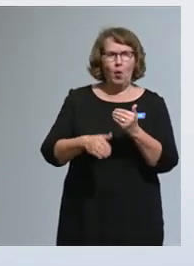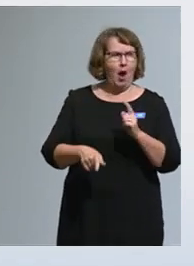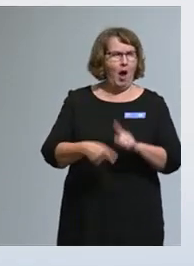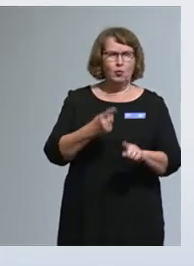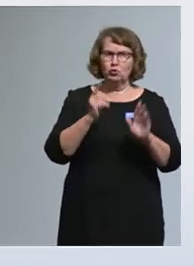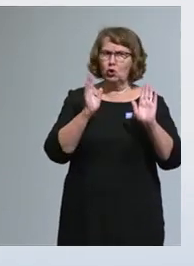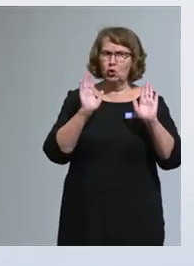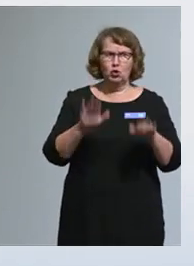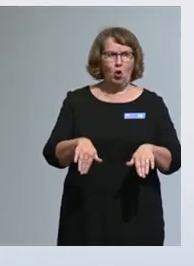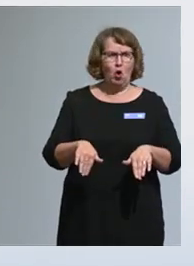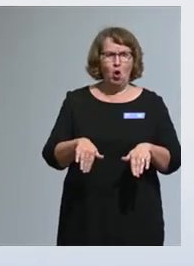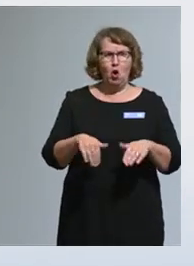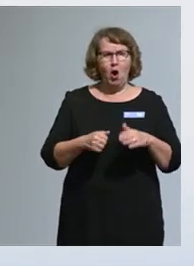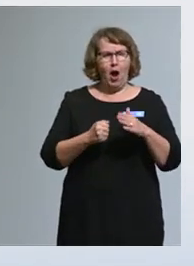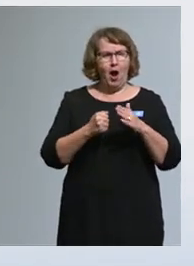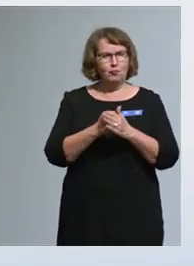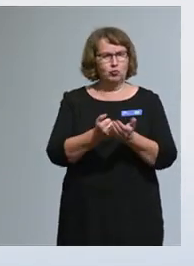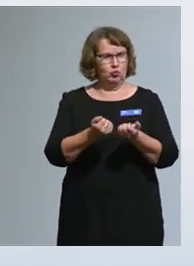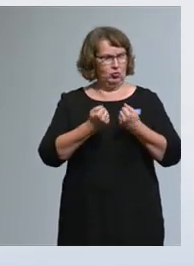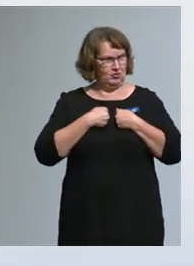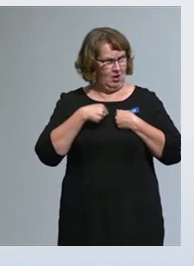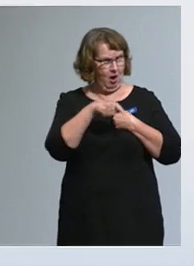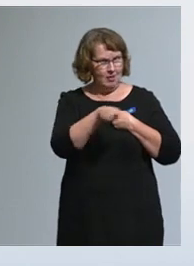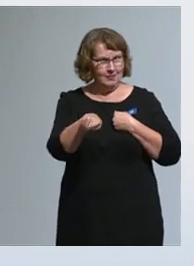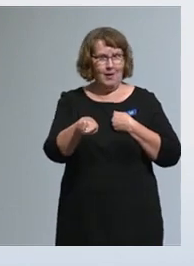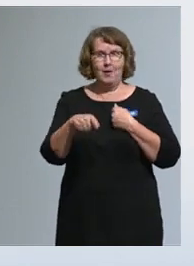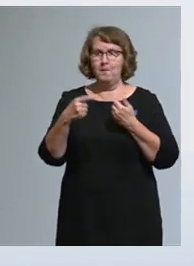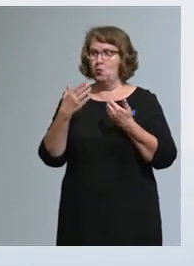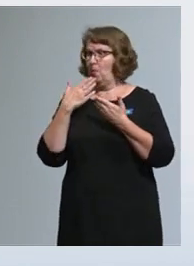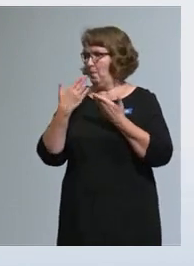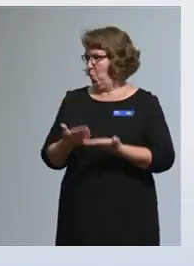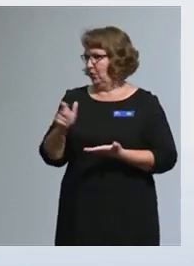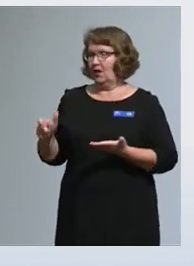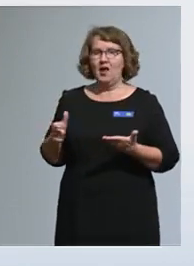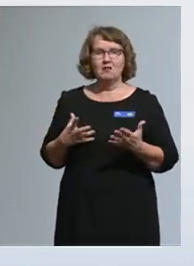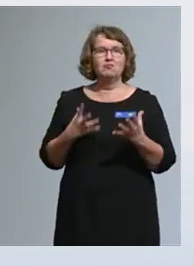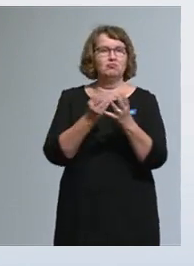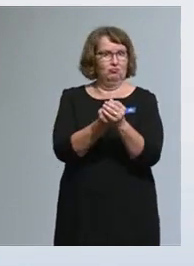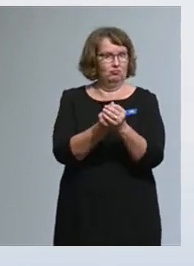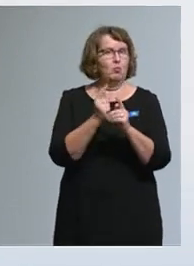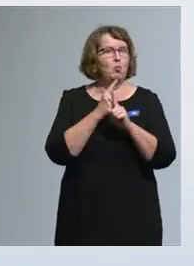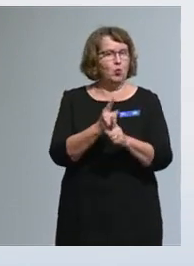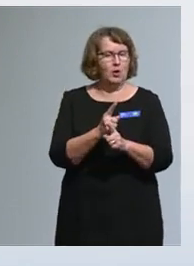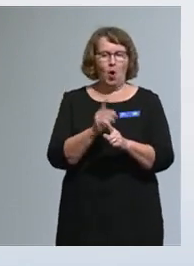mukana vahvasti sekä avustuksen saajat että myöntejät ja heidän näkökulmansa.